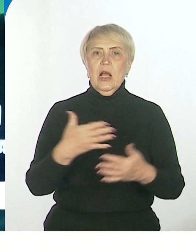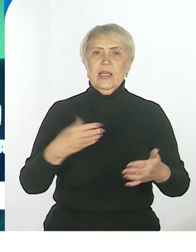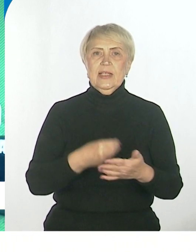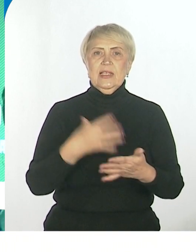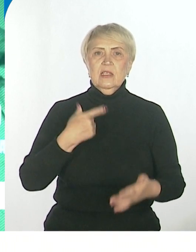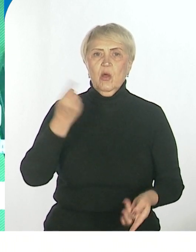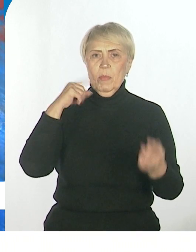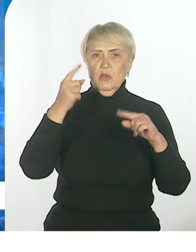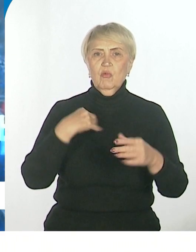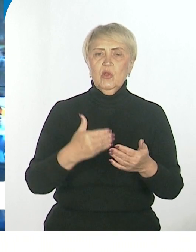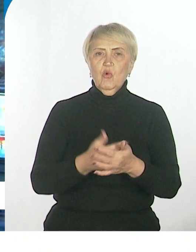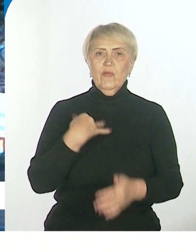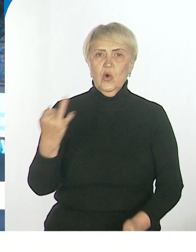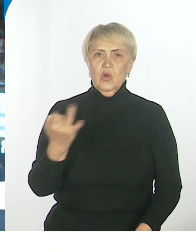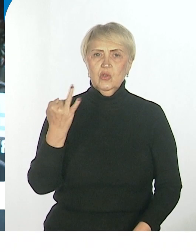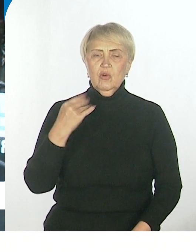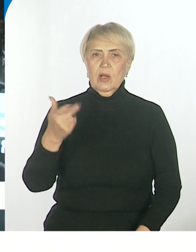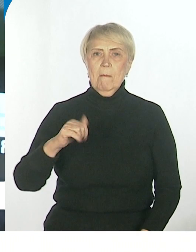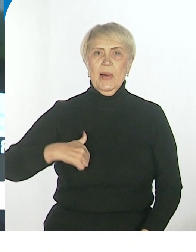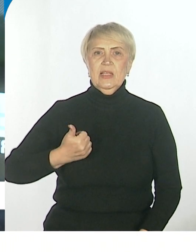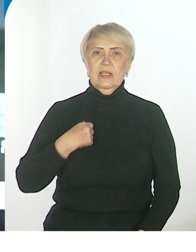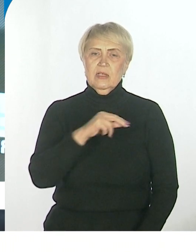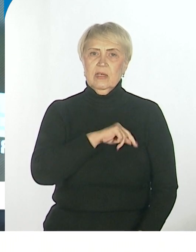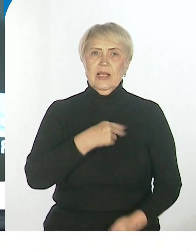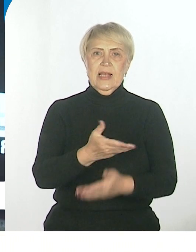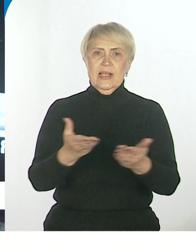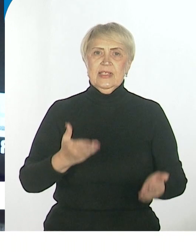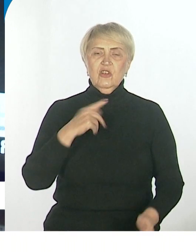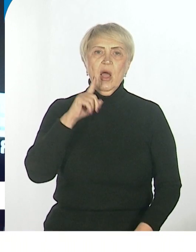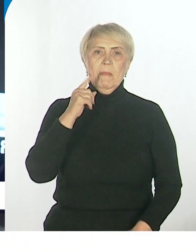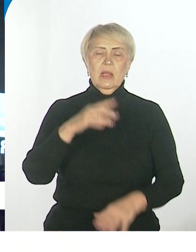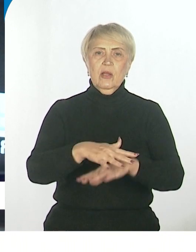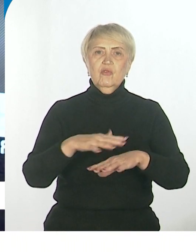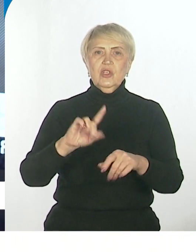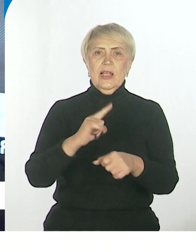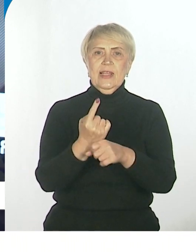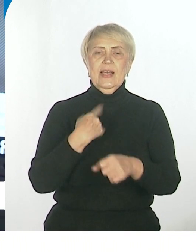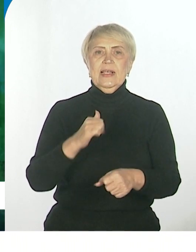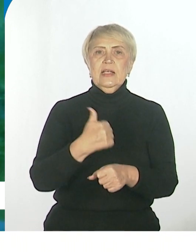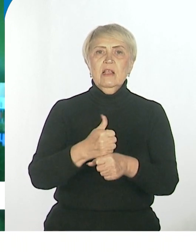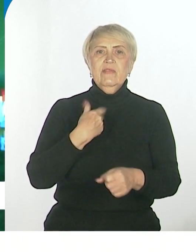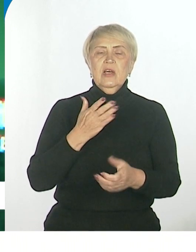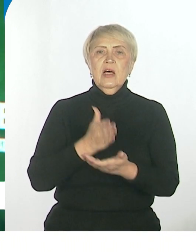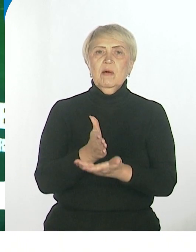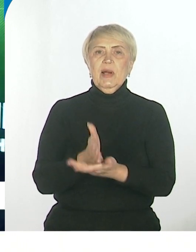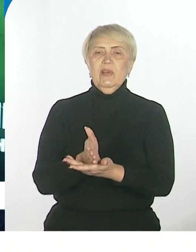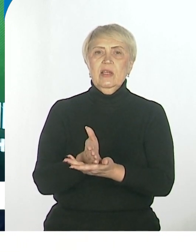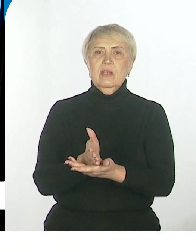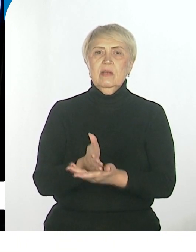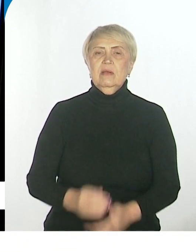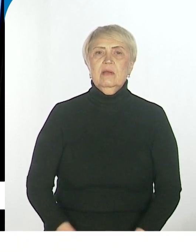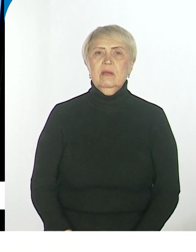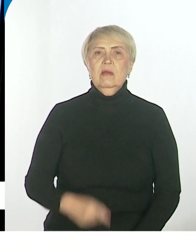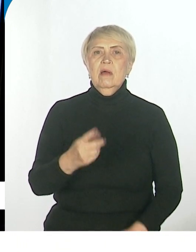новую историю. Патриотическая работа с нашей молодежью, наверное, одна из главных направлений по